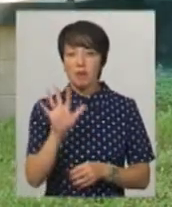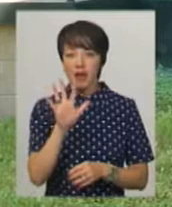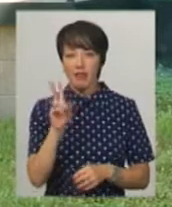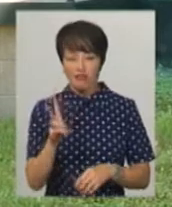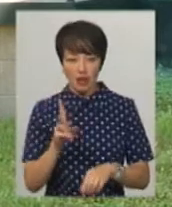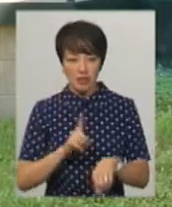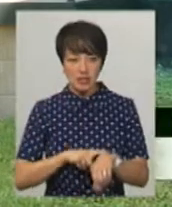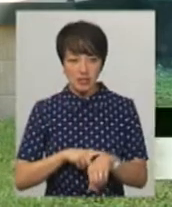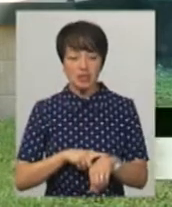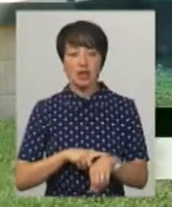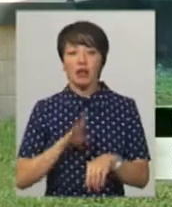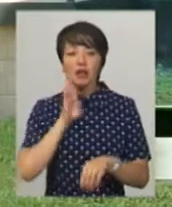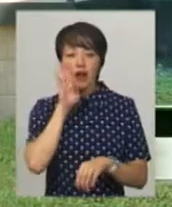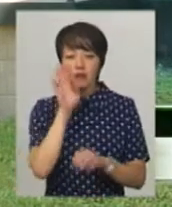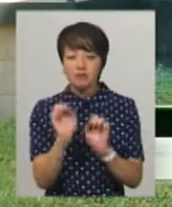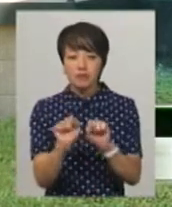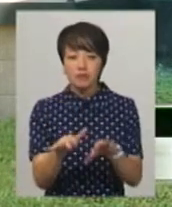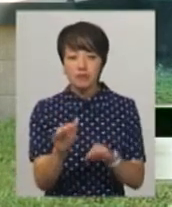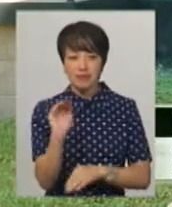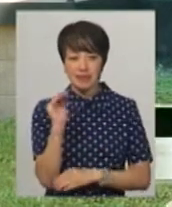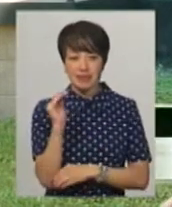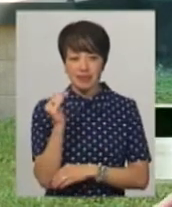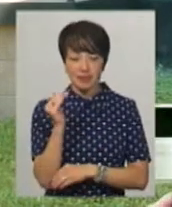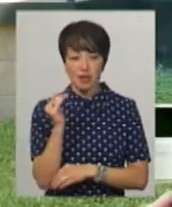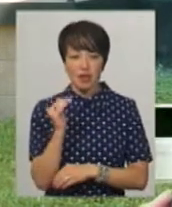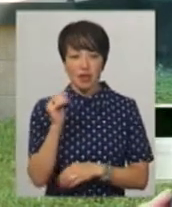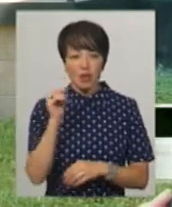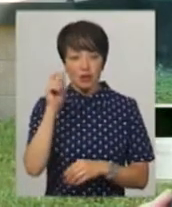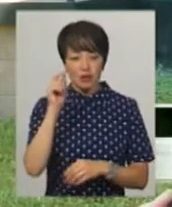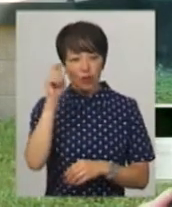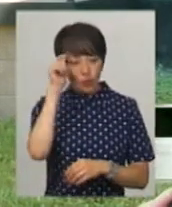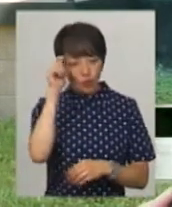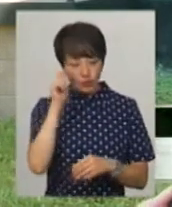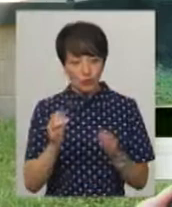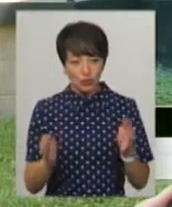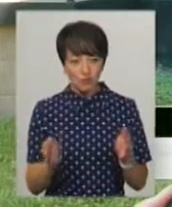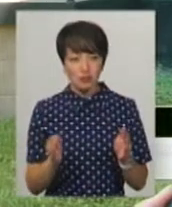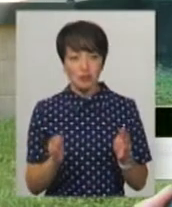вікно життя було підкинуто дитя чоловічої статі,